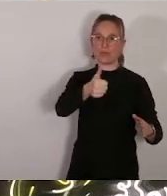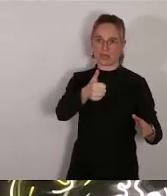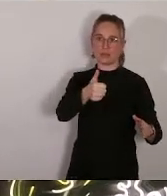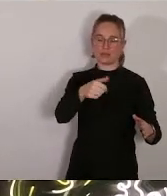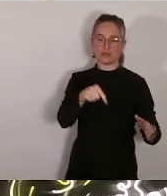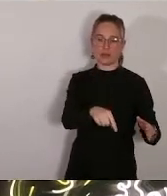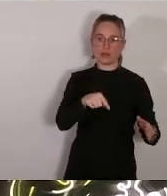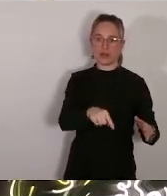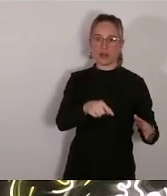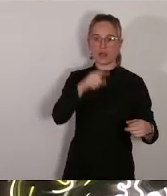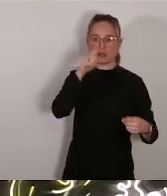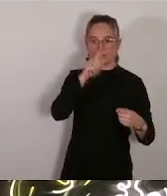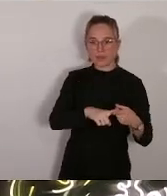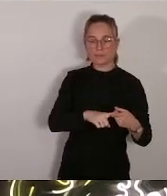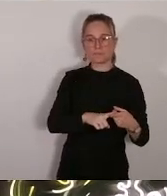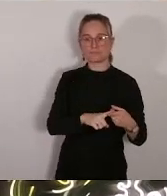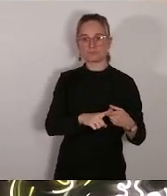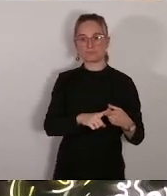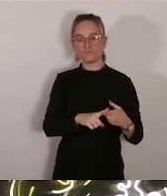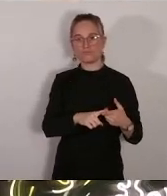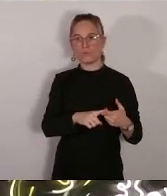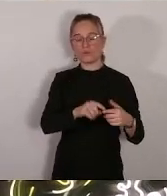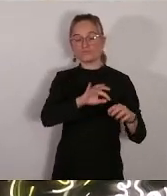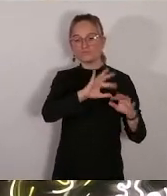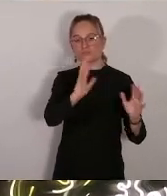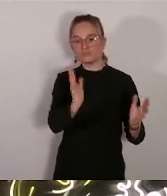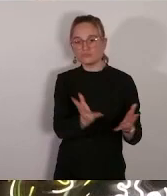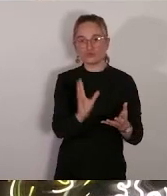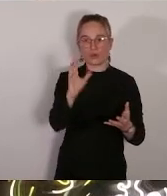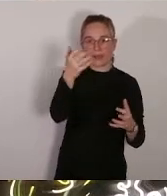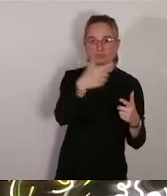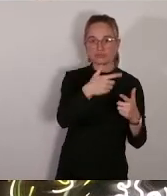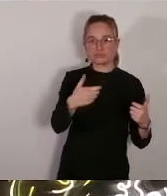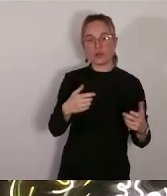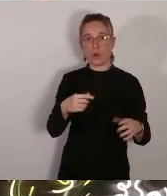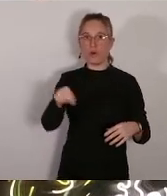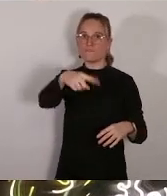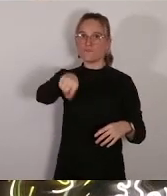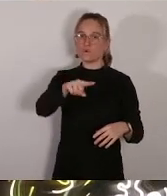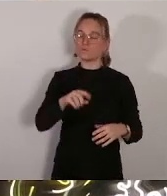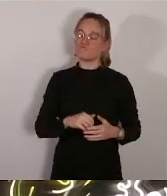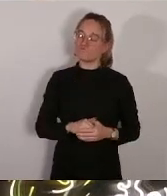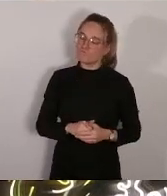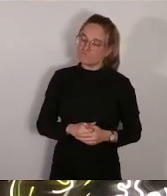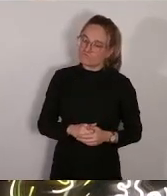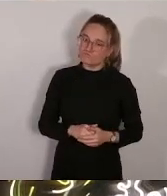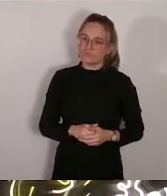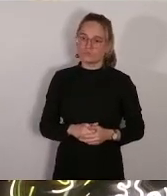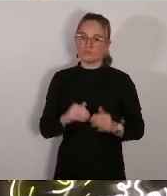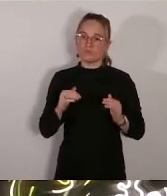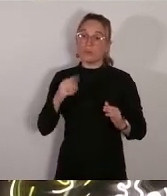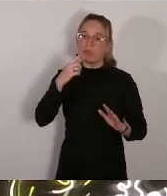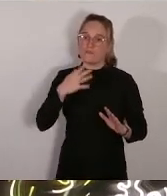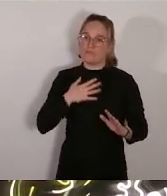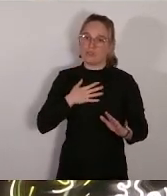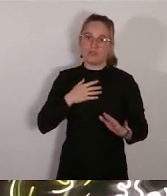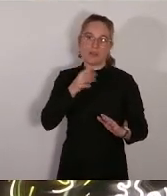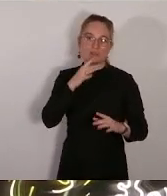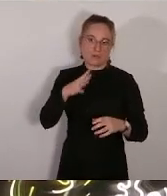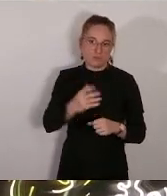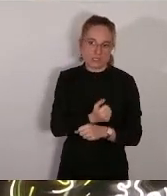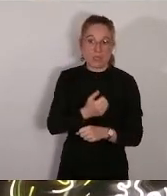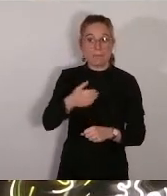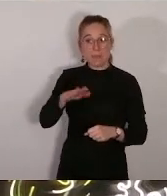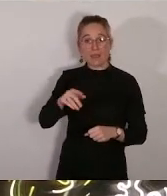affichez une ambition considérable. Mais dans les faits, nous allons nous contenter de valider un joli dossier qui imagine un Marseille solaire